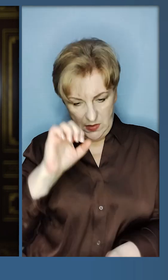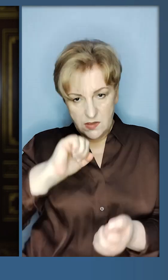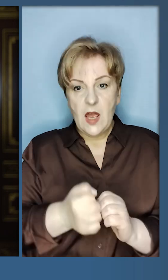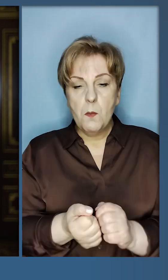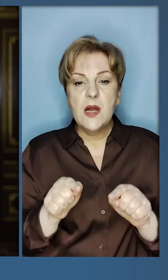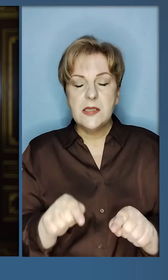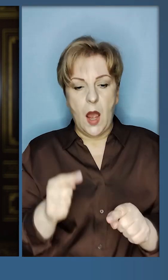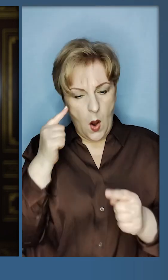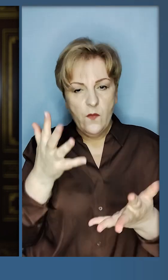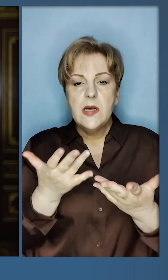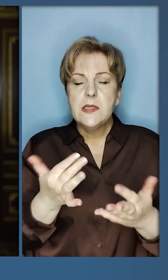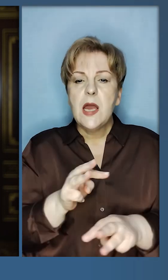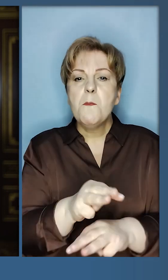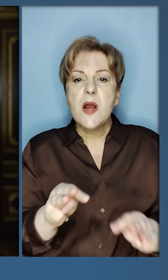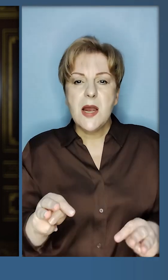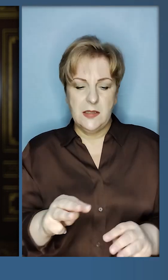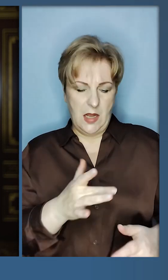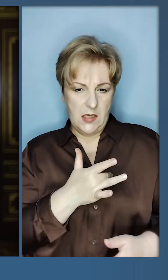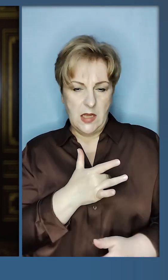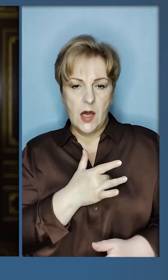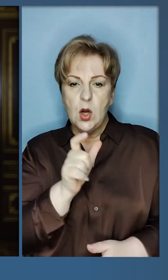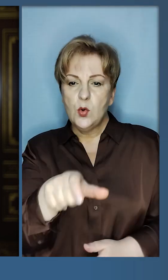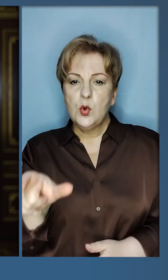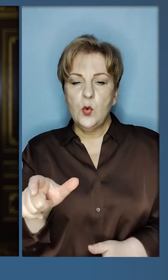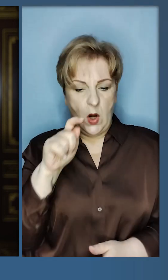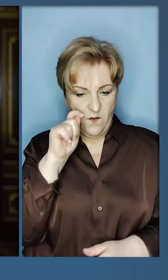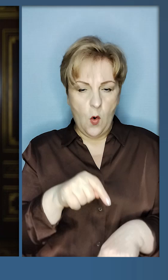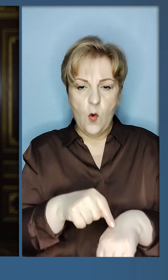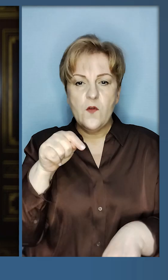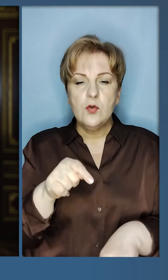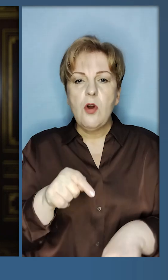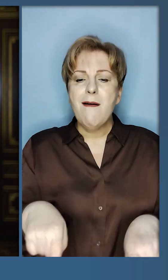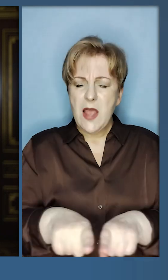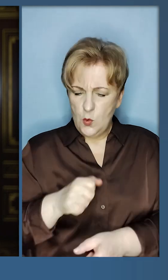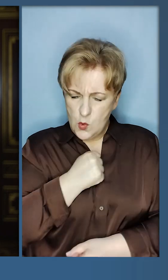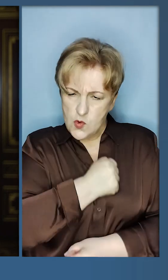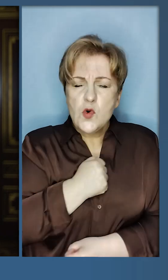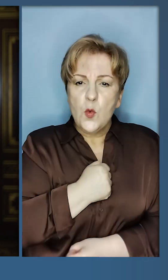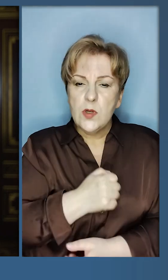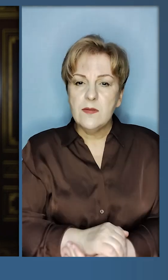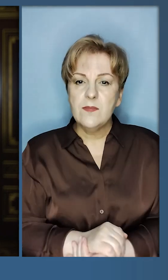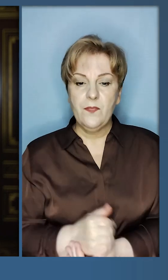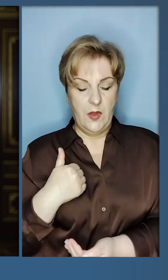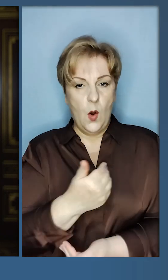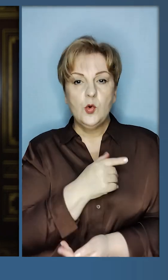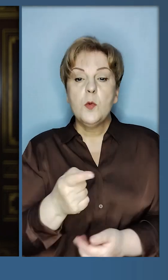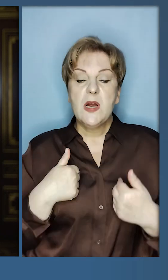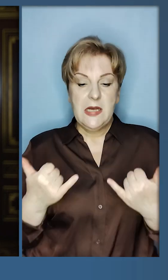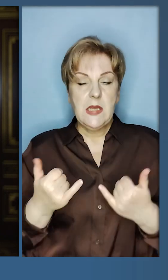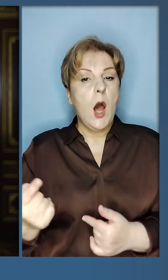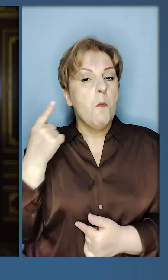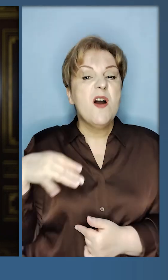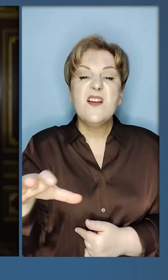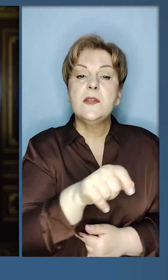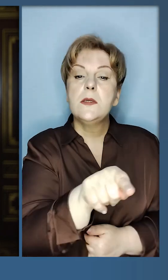'ятайте це. Уявіть, скільки мільйонів сердець в Україні відчули таку ж людь. Я хочу, щоб мене зараз